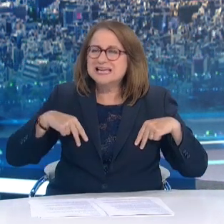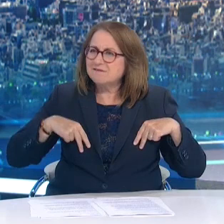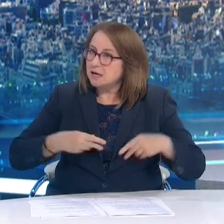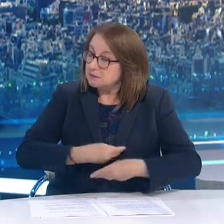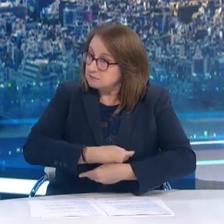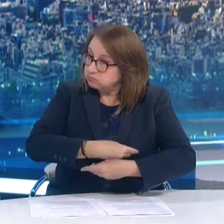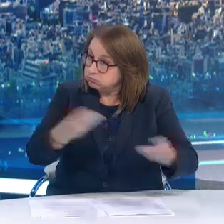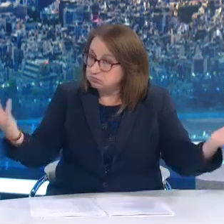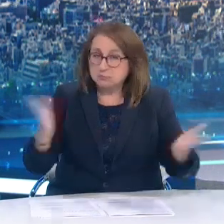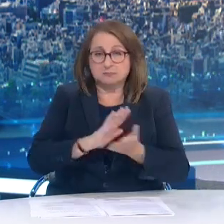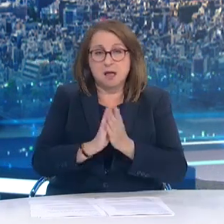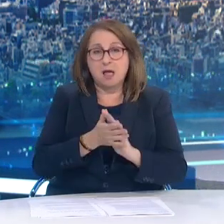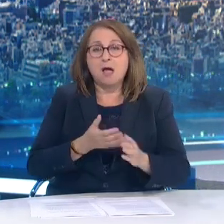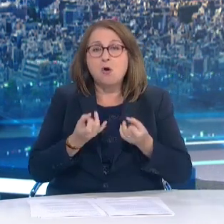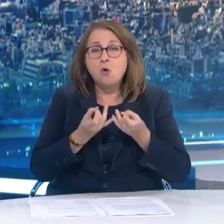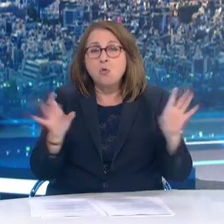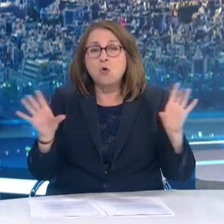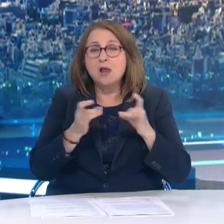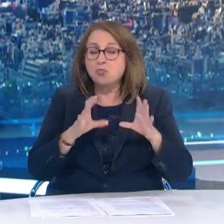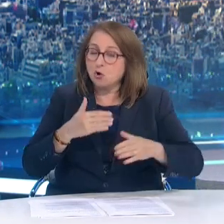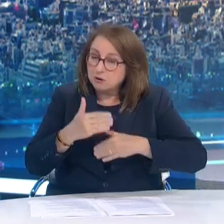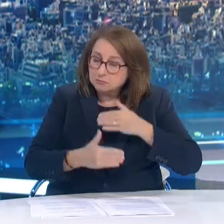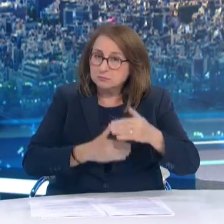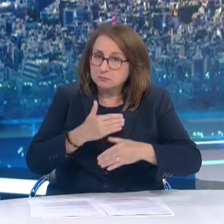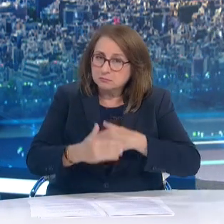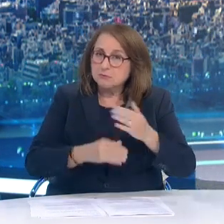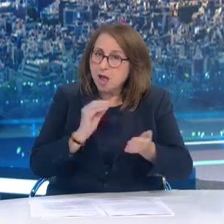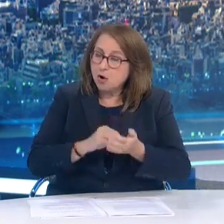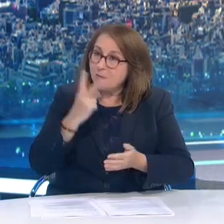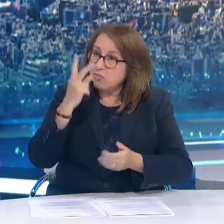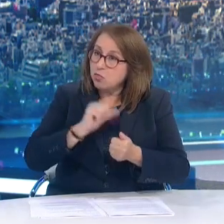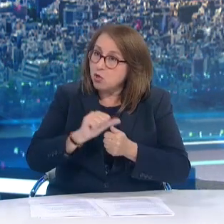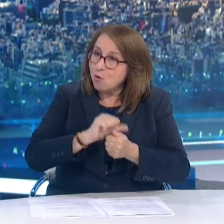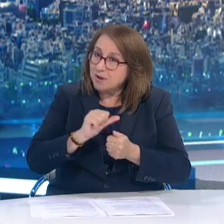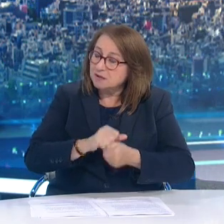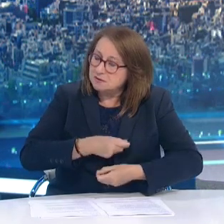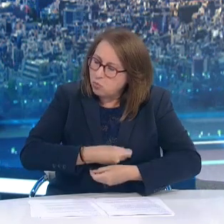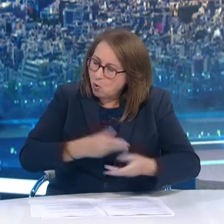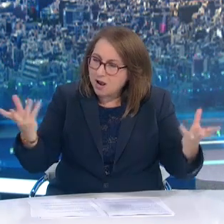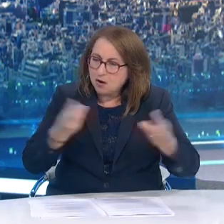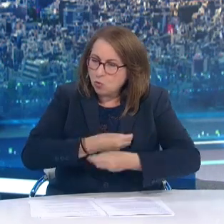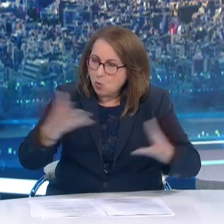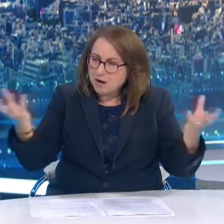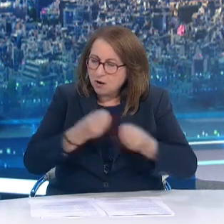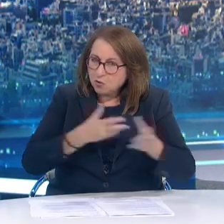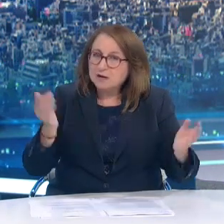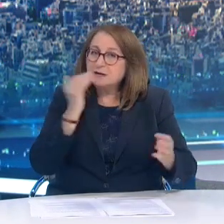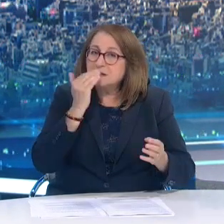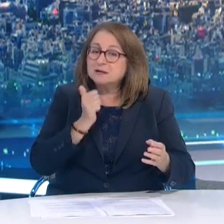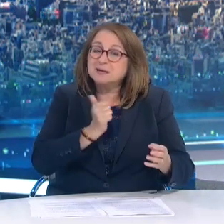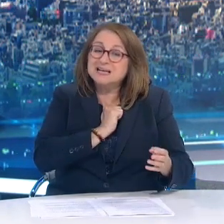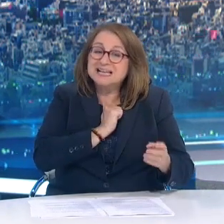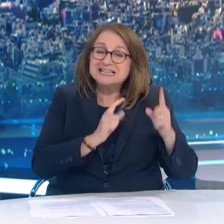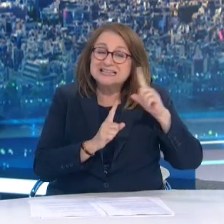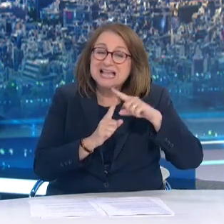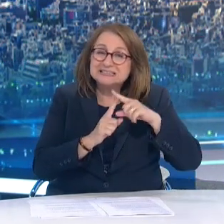Φάνει και αυτό και γι' αυτό άλλωστε Και προχωρούμε και τους επόμενους δύο μήνες Στη διάθεση δωρεάν self-test Σε συγκεκριμένες ομάδες του